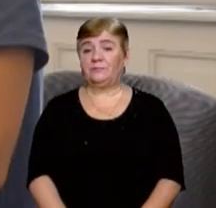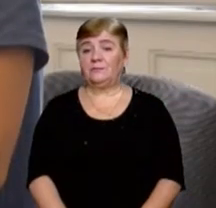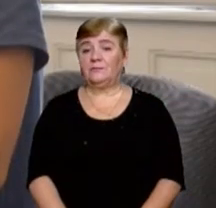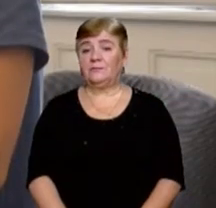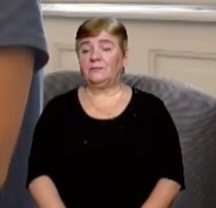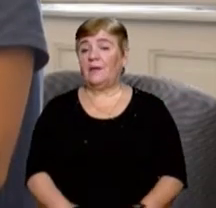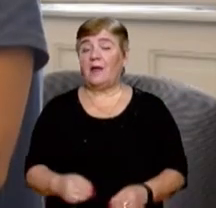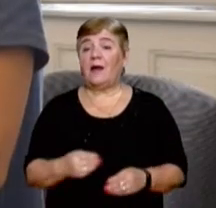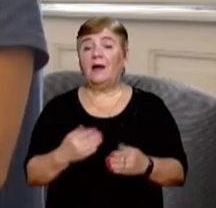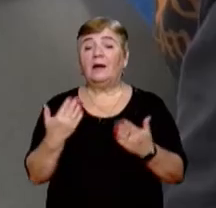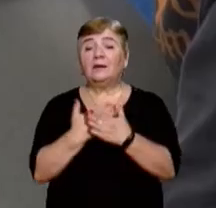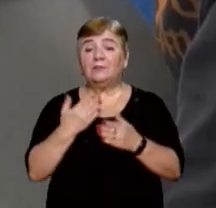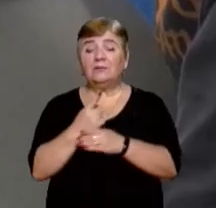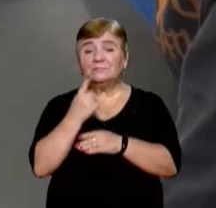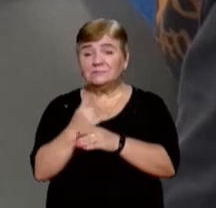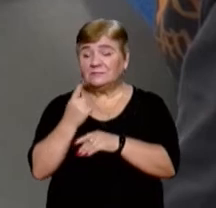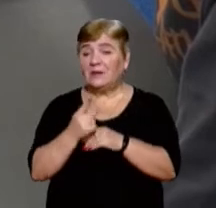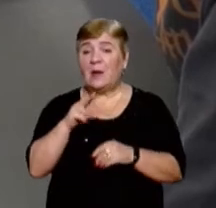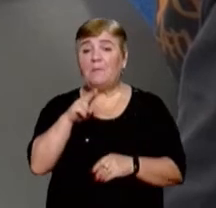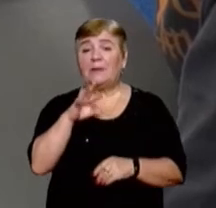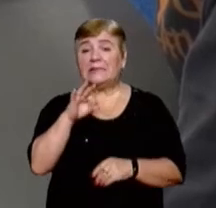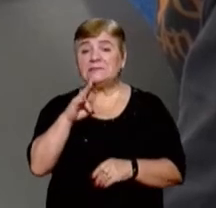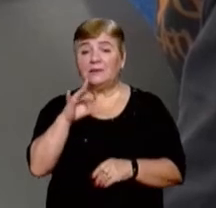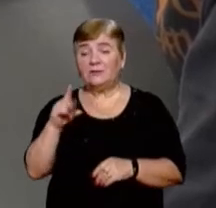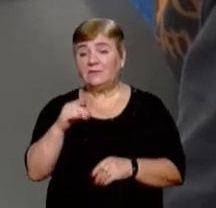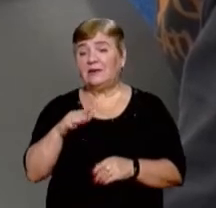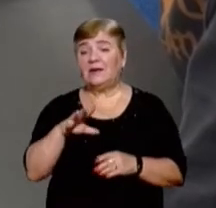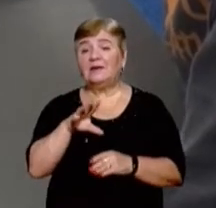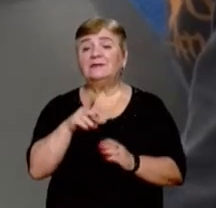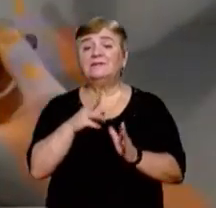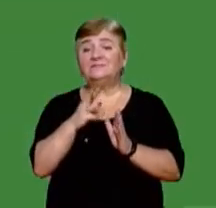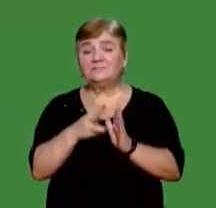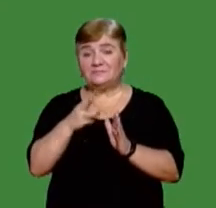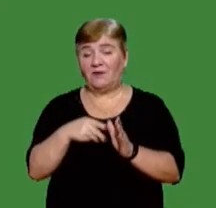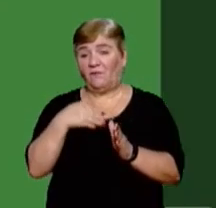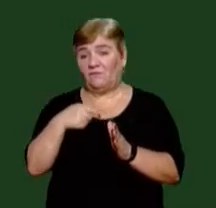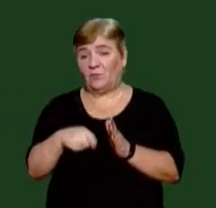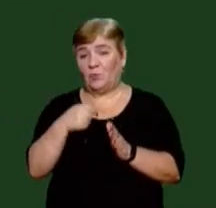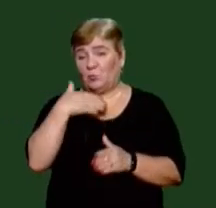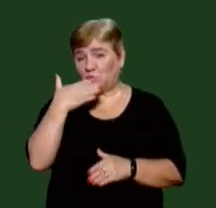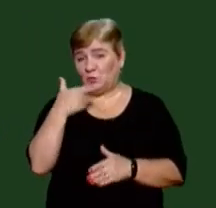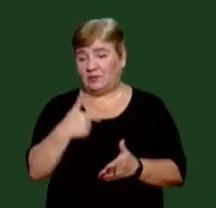Мультфільми про вибори з пластиліновими героями знімають в Ужгороді. Музика